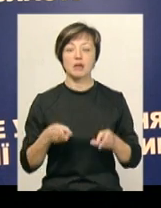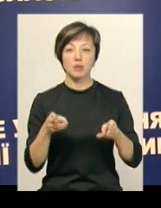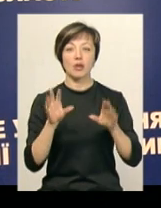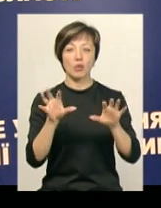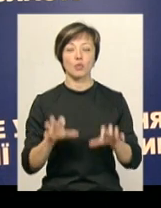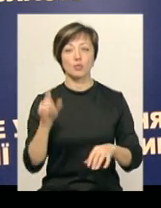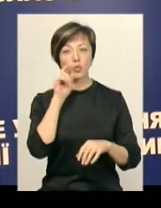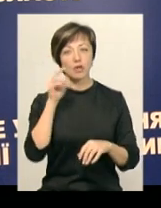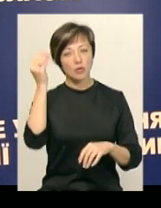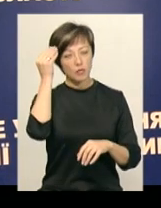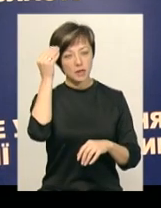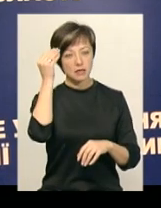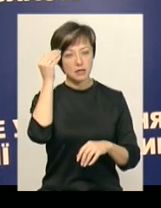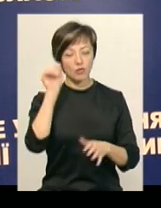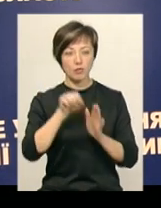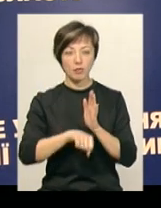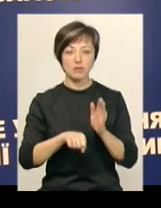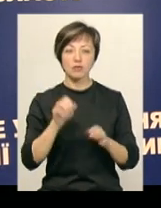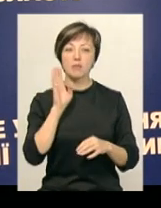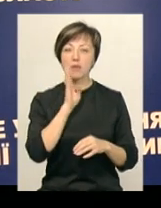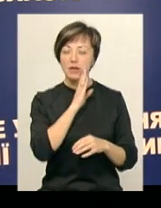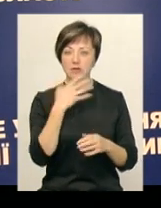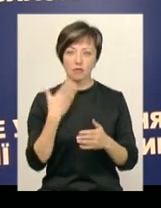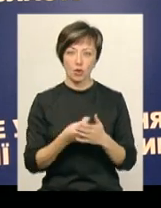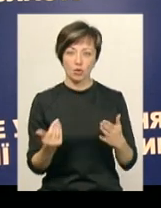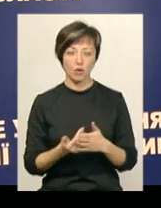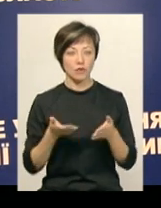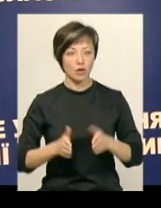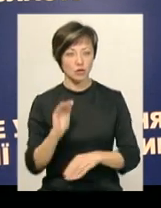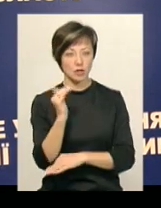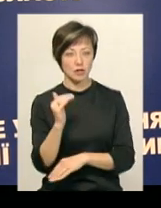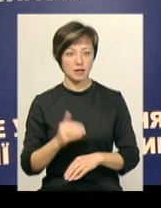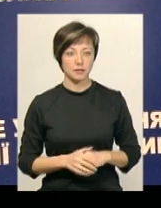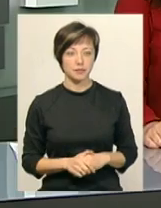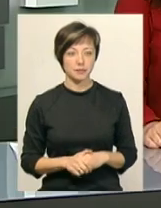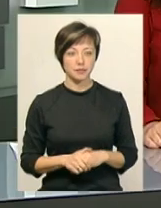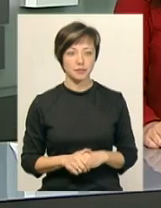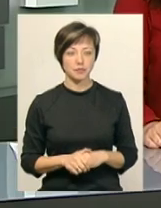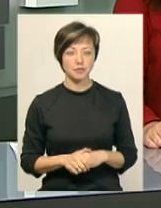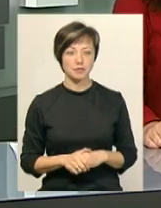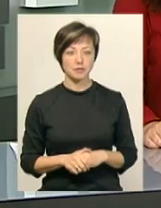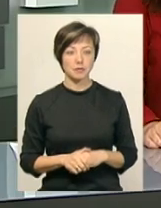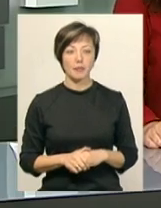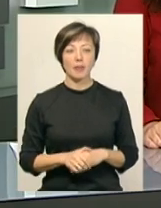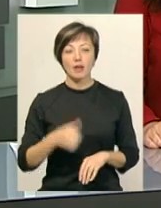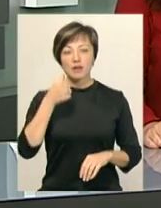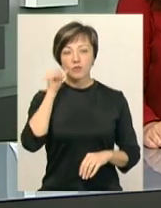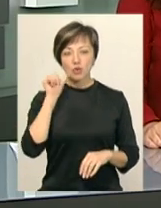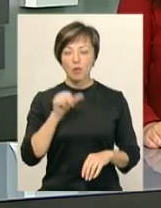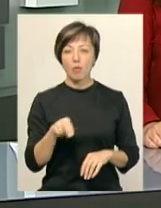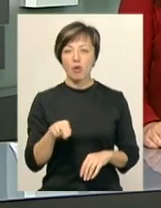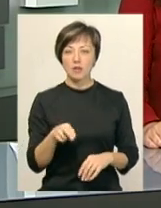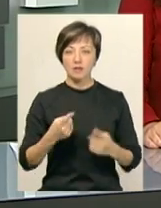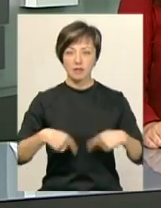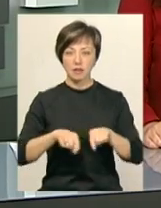України «Умисне вбивство матері своєї новонародженої дитини». Нагадаю, вчора до Полонського